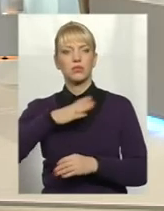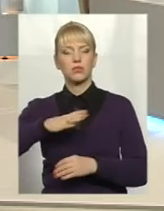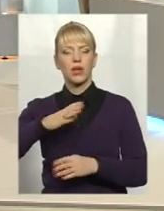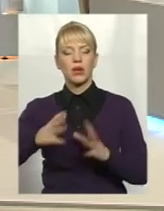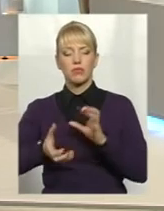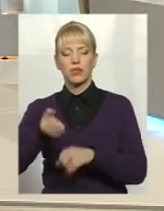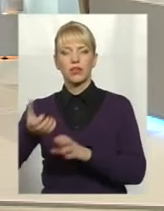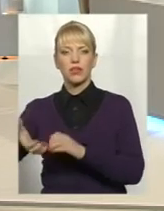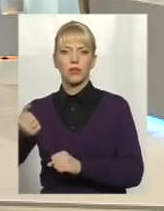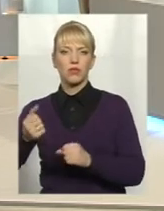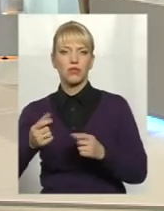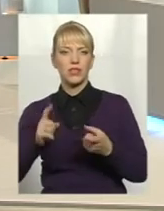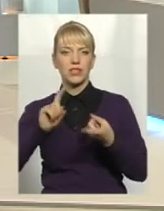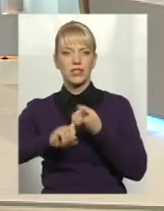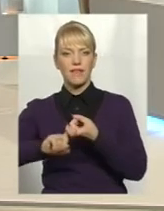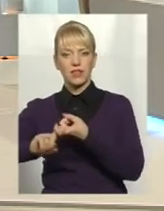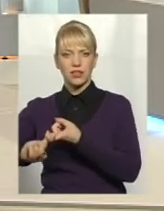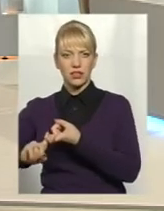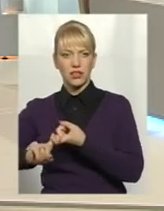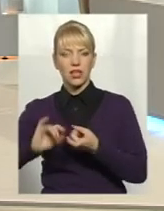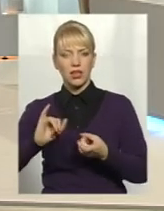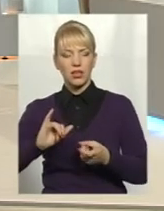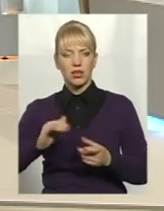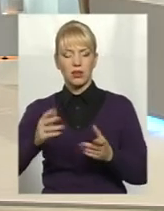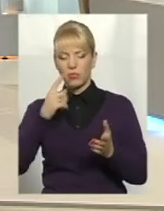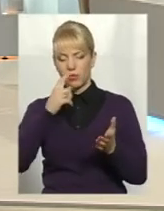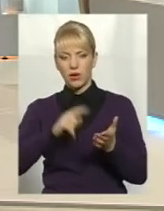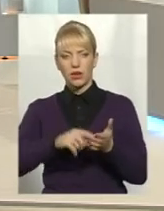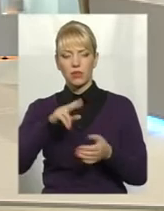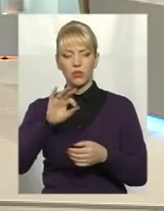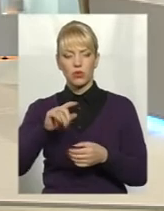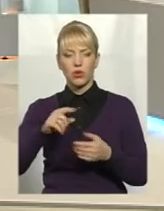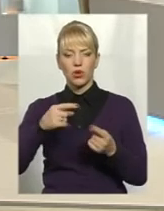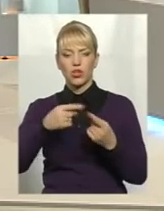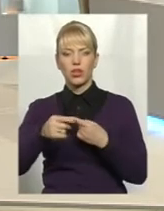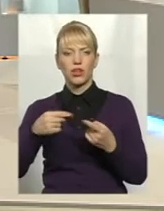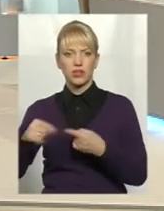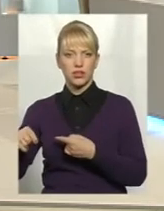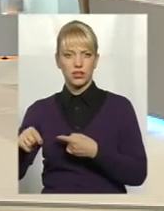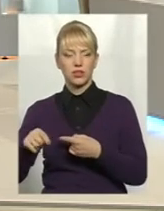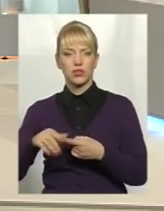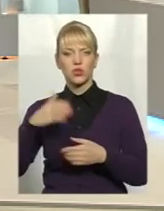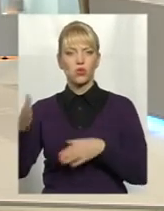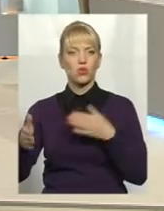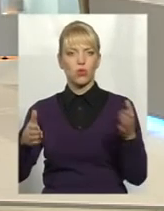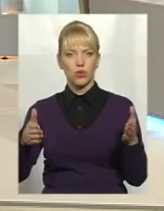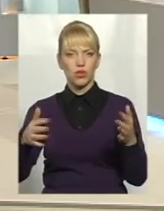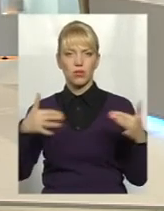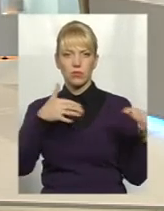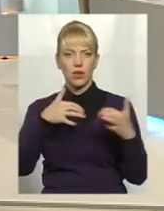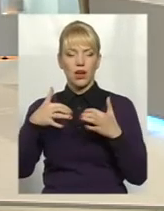'язки, вдруг опинилися в одночасі по різні сторони барикади. Але за три